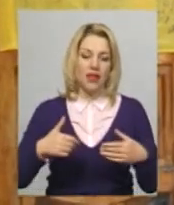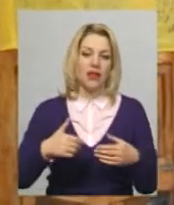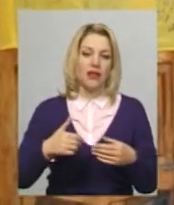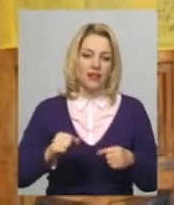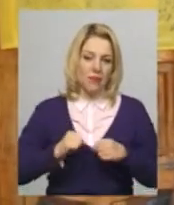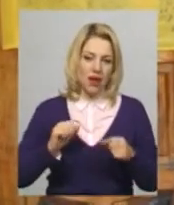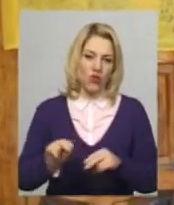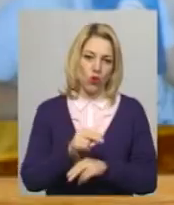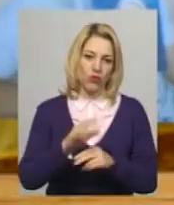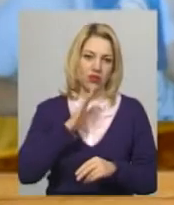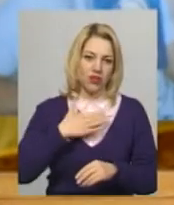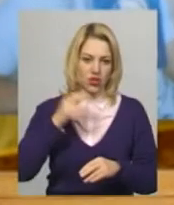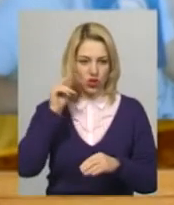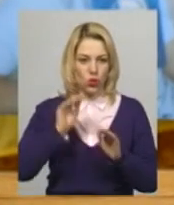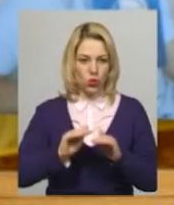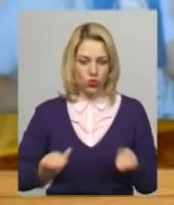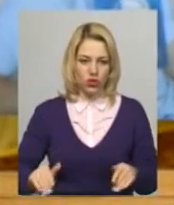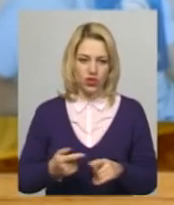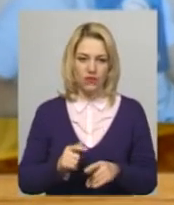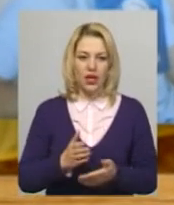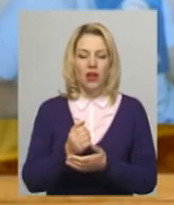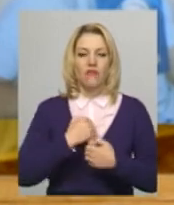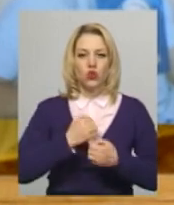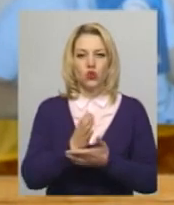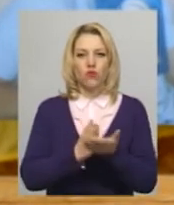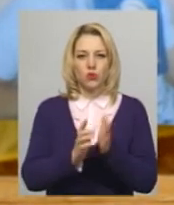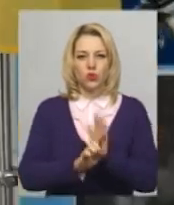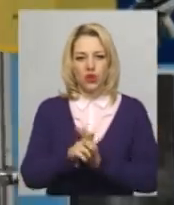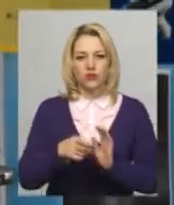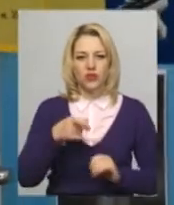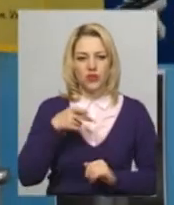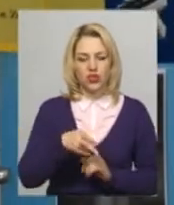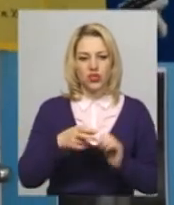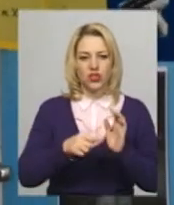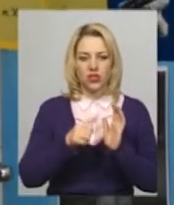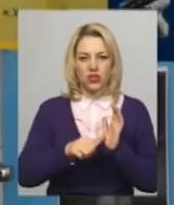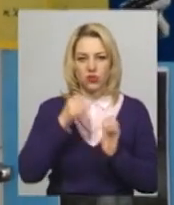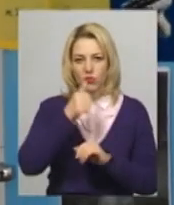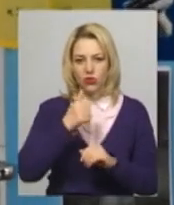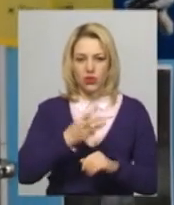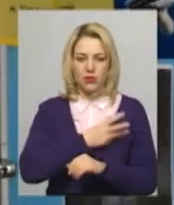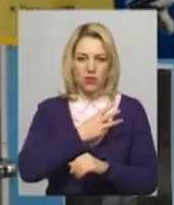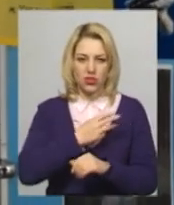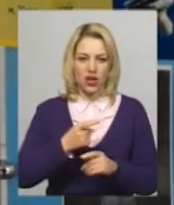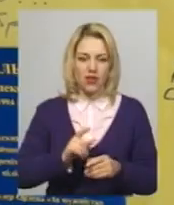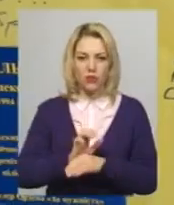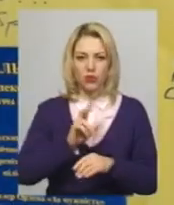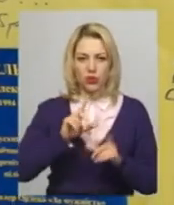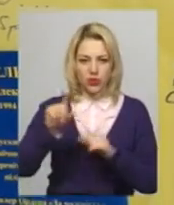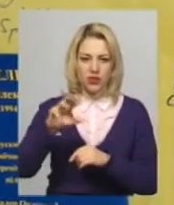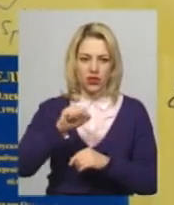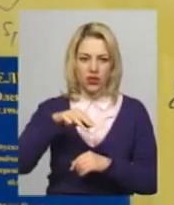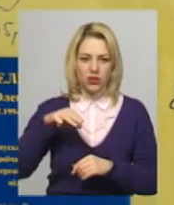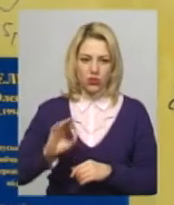виховувати наших учнів. Військову службу Іван Мельник розпочав у 2016 році, виявив бажання відправитись у зону проведення